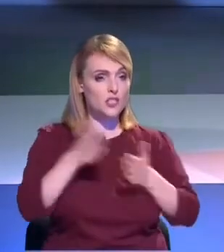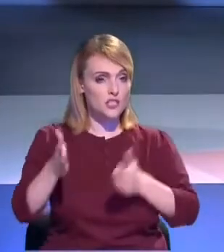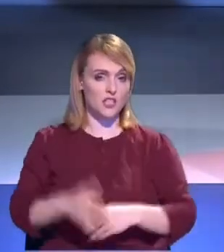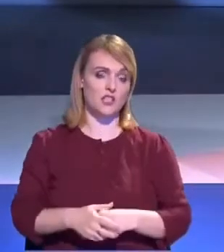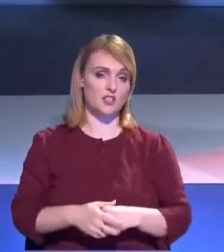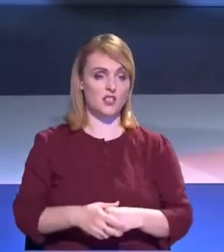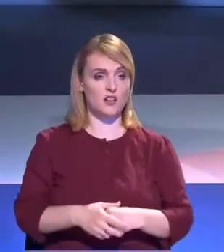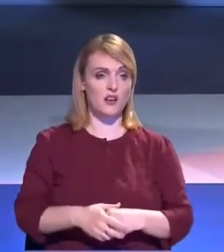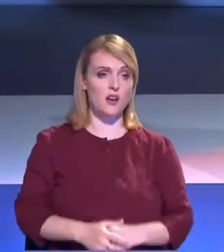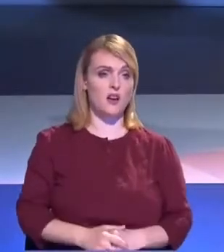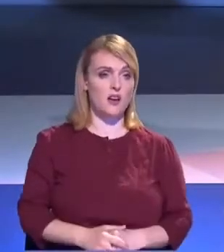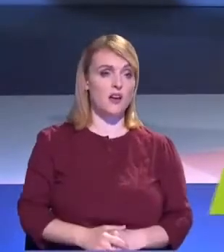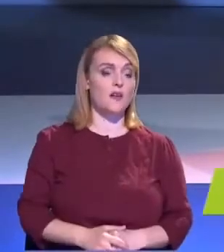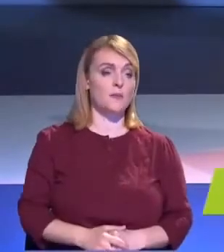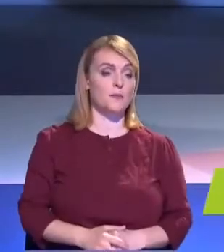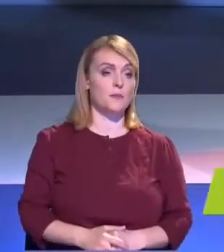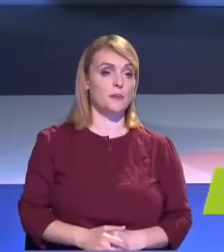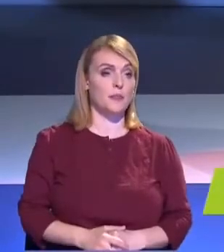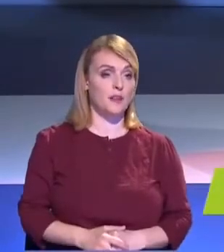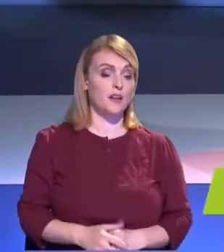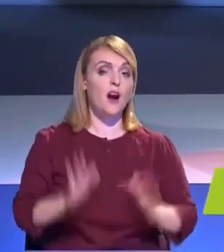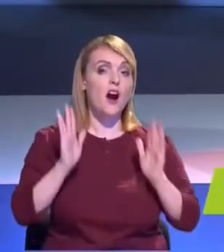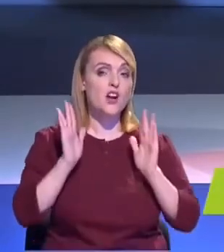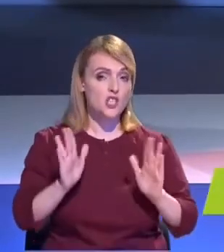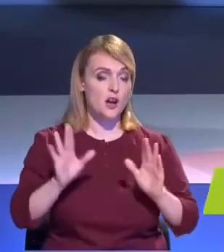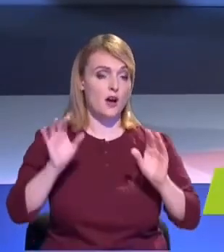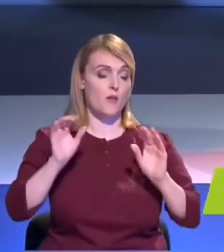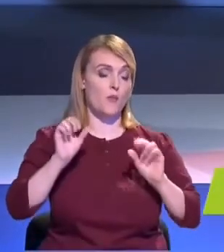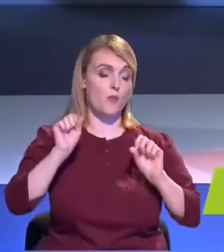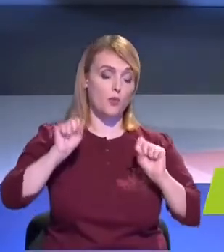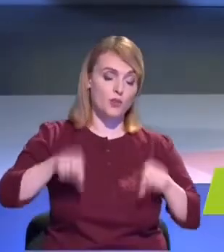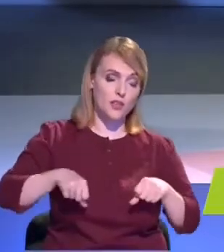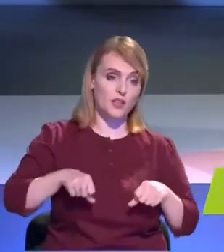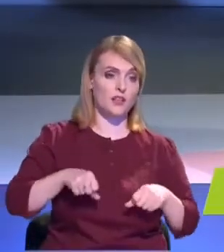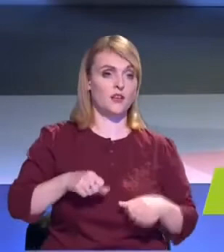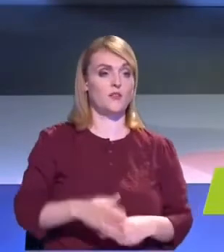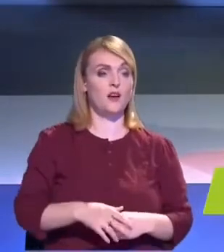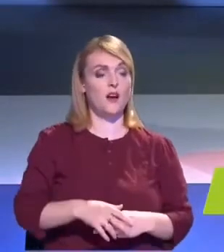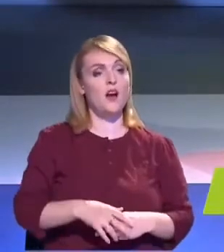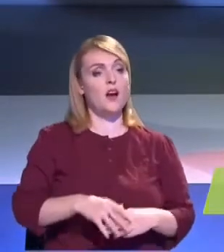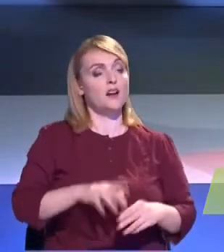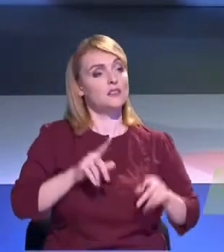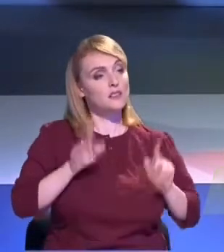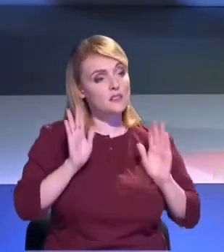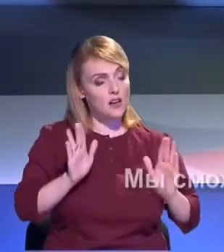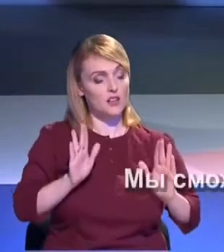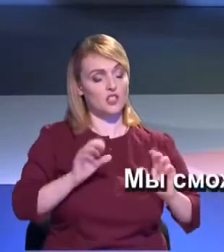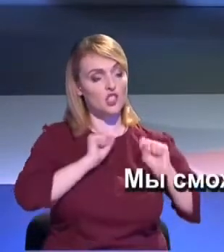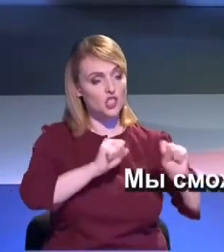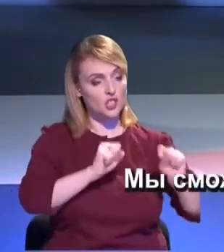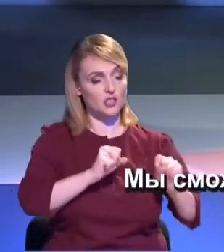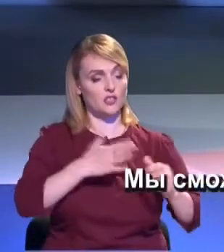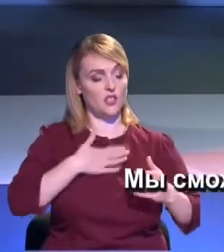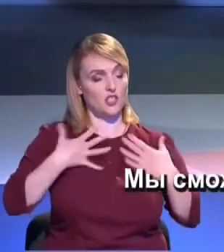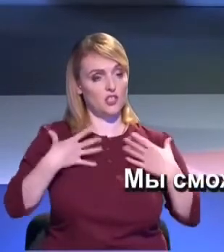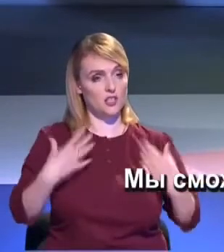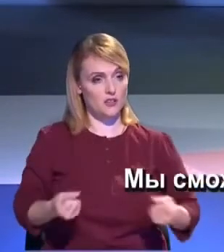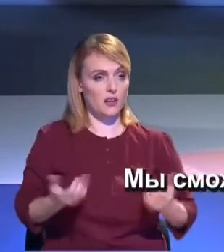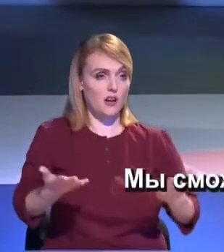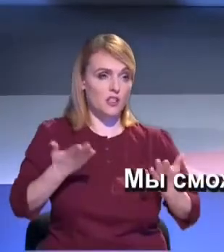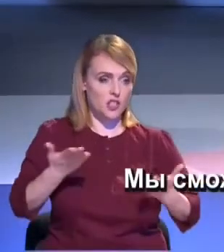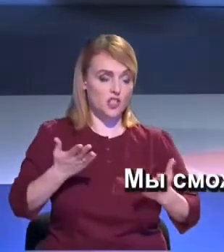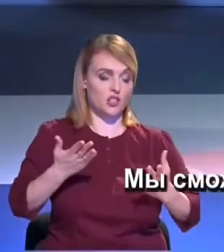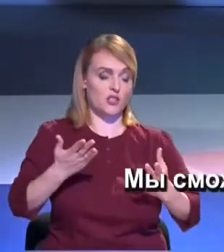captare, colectare și iepurare apelor, doar așa putem, cumva, preveni, proteja sănătatea noastră și, sigur, mediul